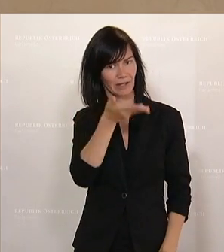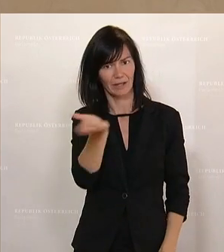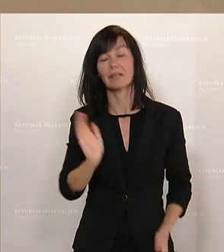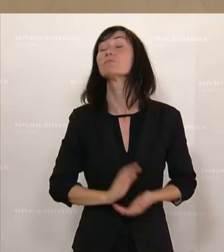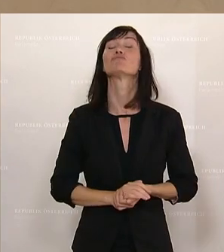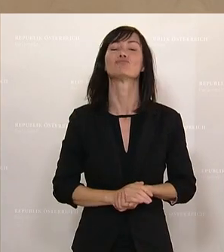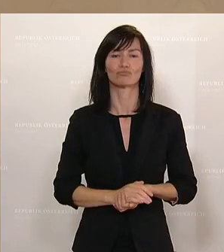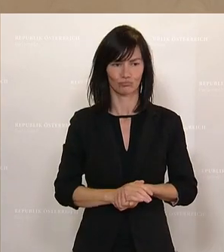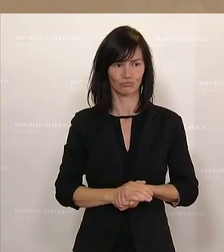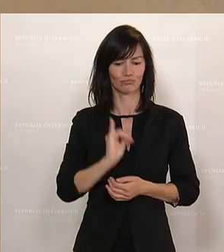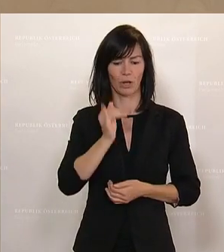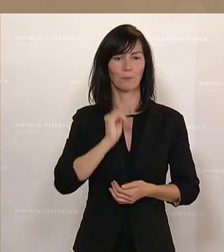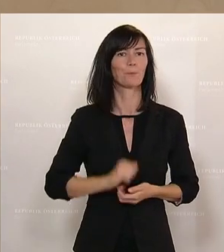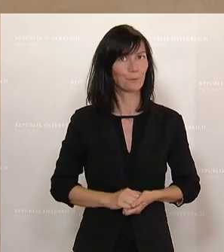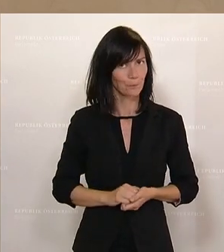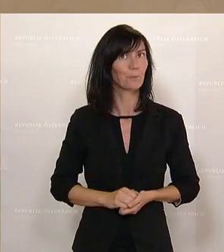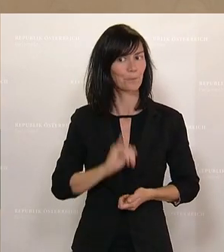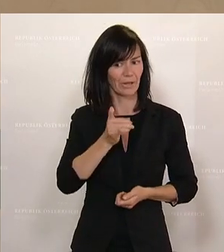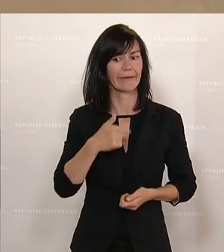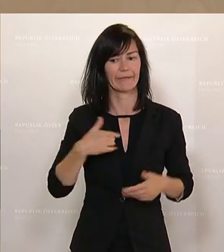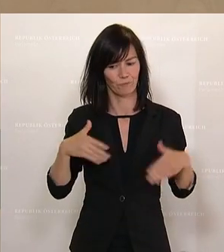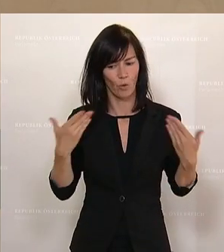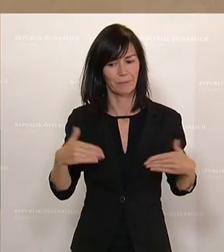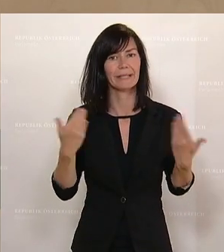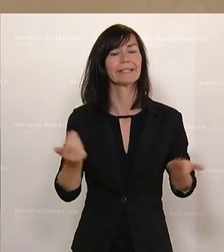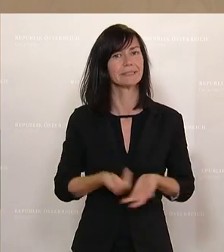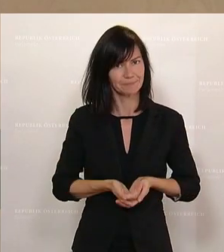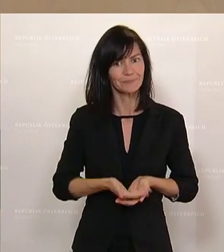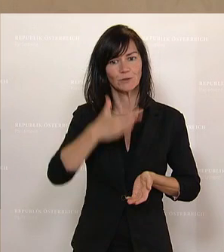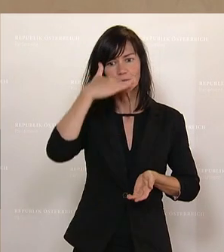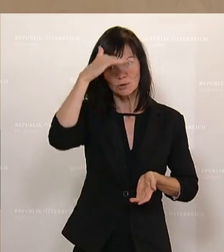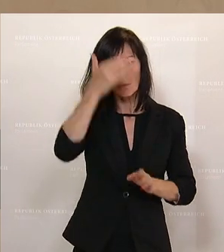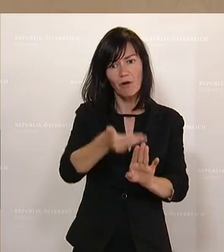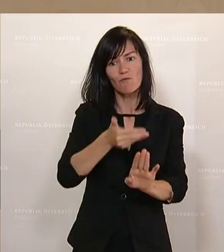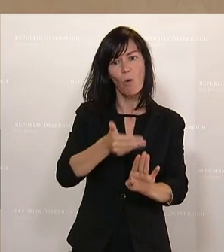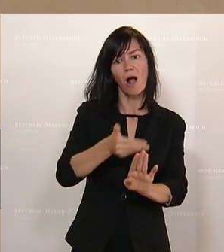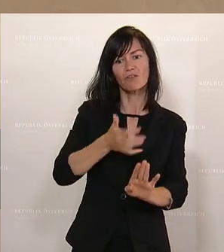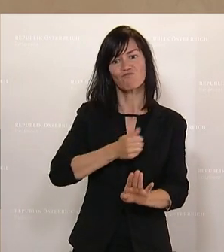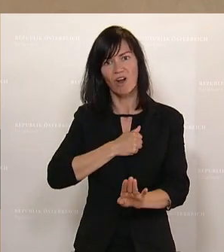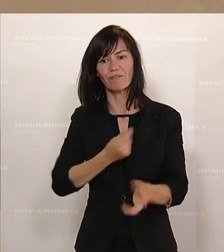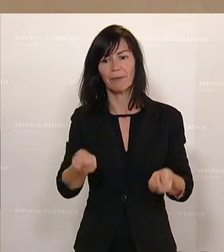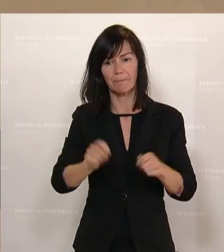Ja, ich freue mich, dass es noch vor dem Sommer gelungen ist,